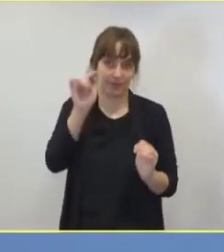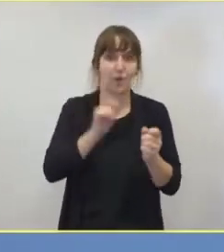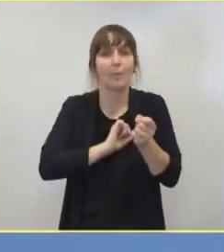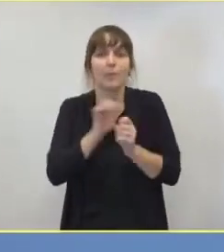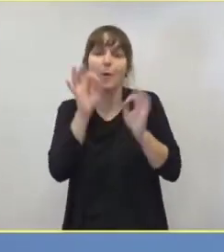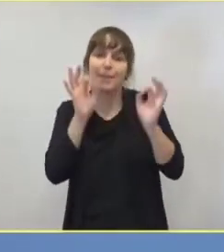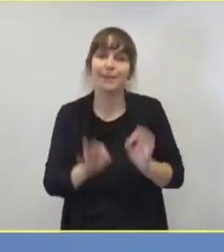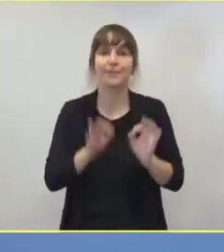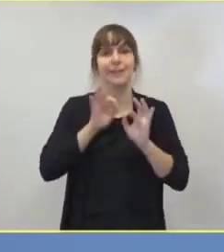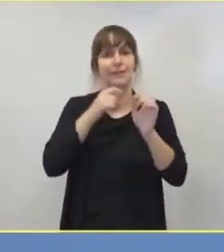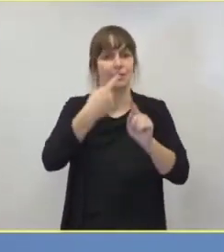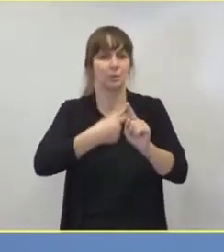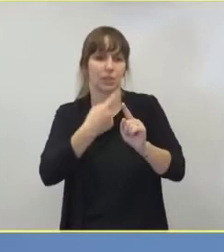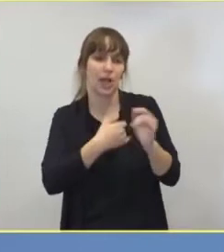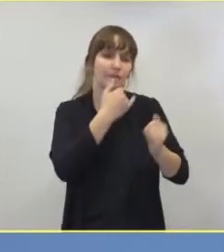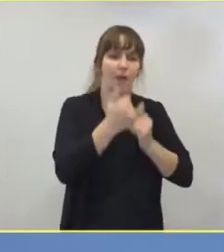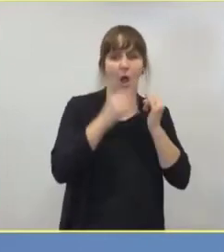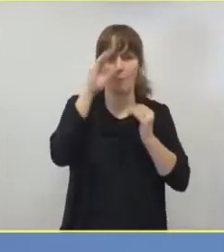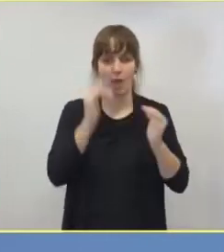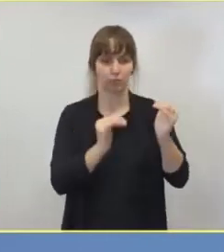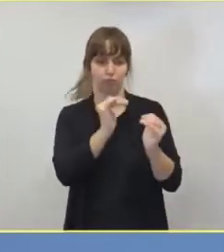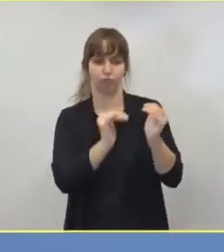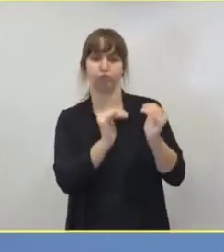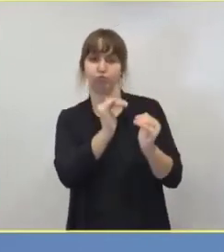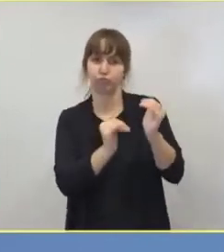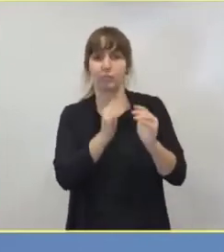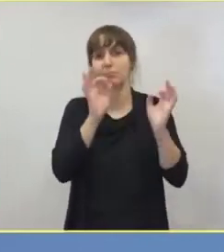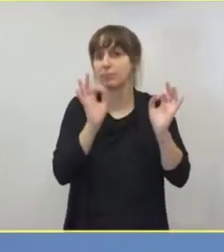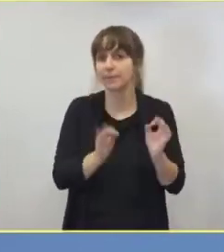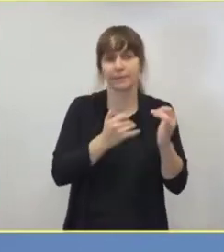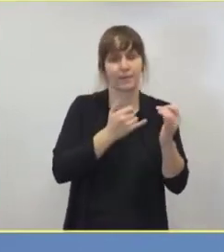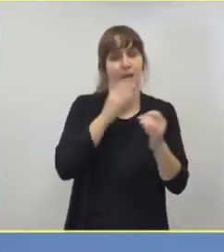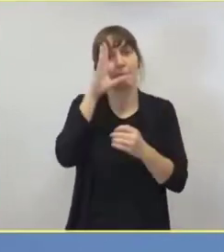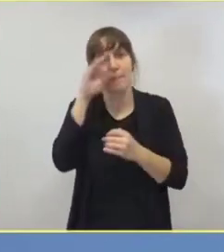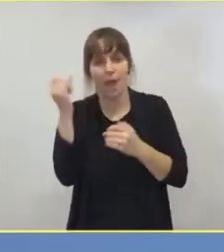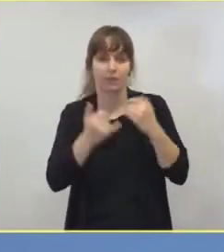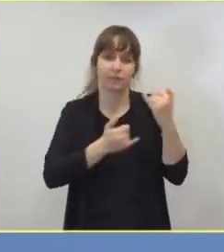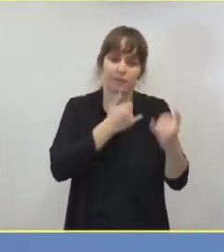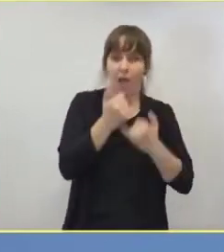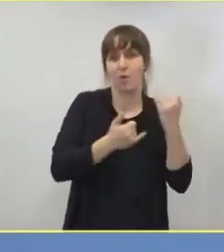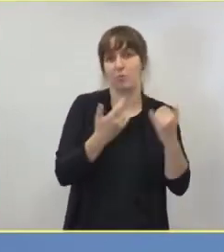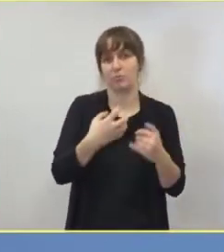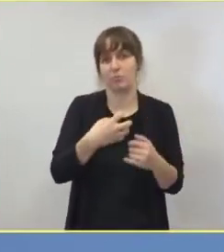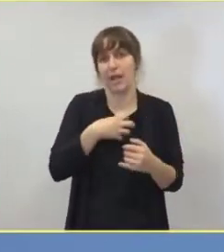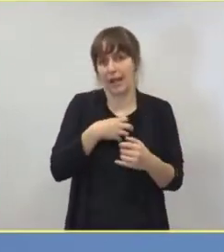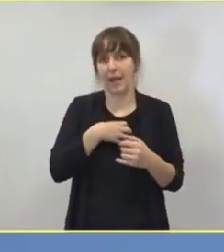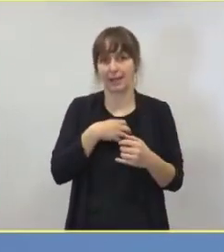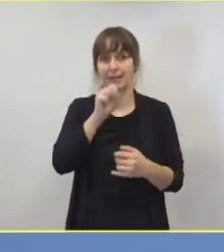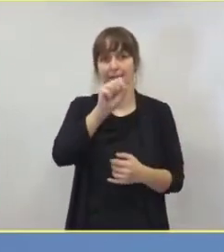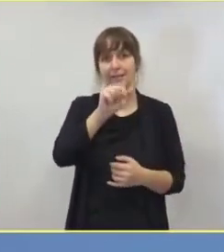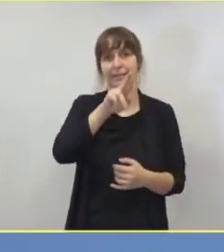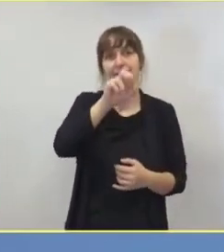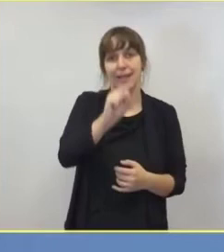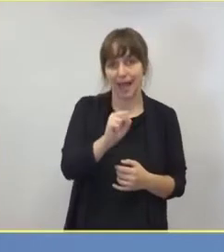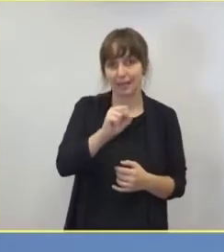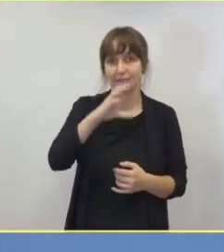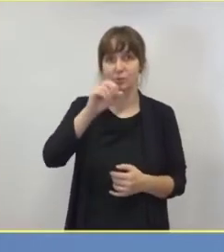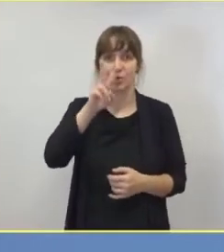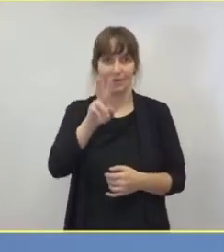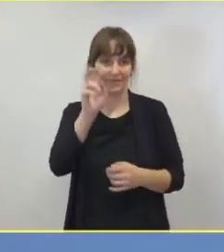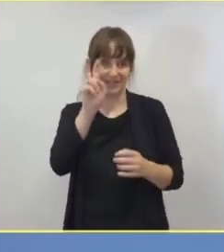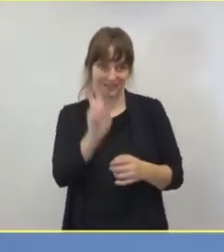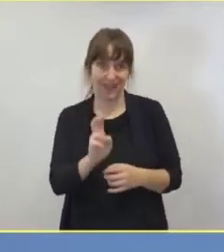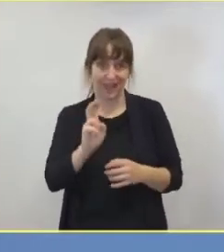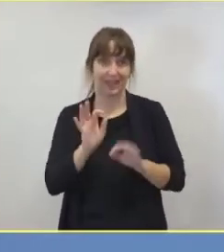Geschlechtern ausgeglichen sind. Das heißt, aktuell erkranken genauso viele Männer an SARS-CoV-2 oder sind mit SARS-CoV-2